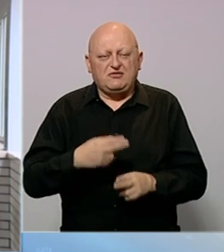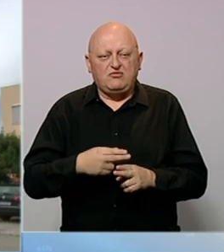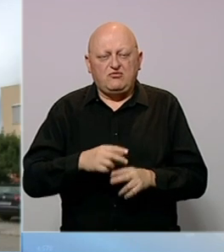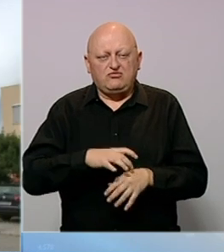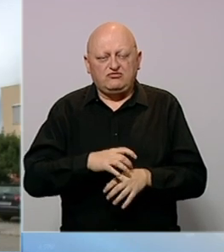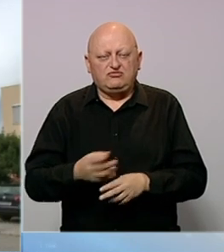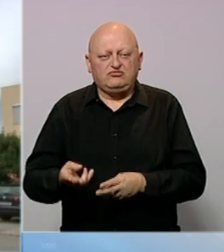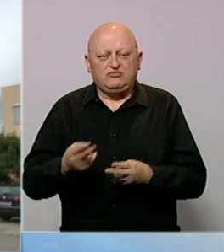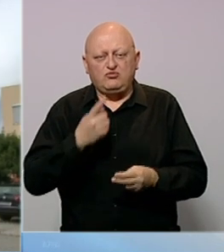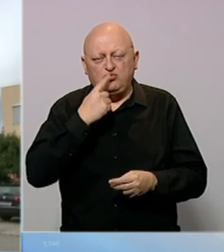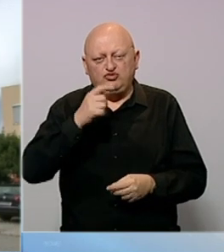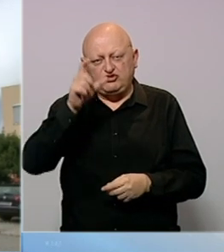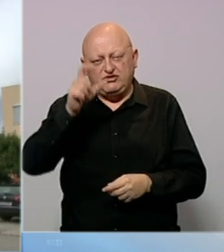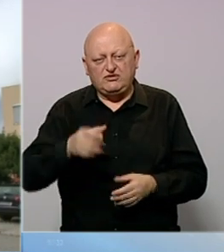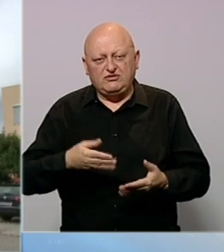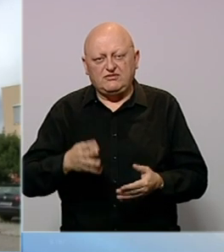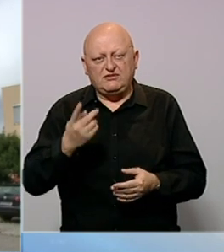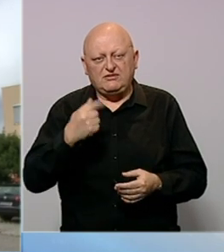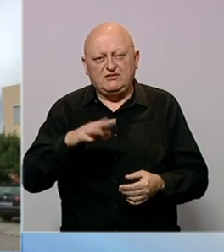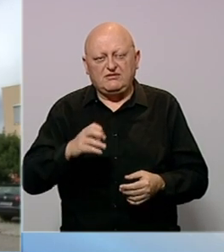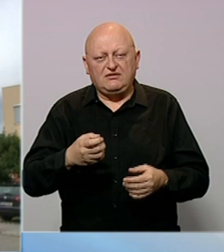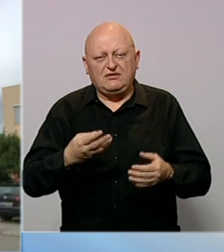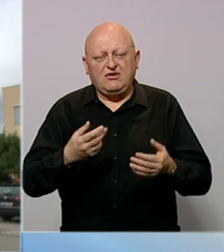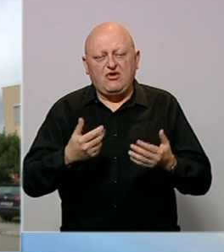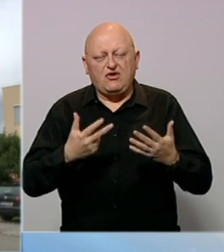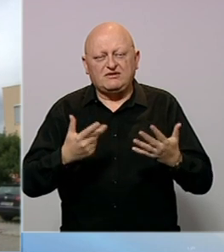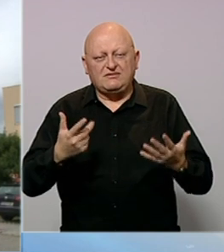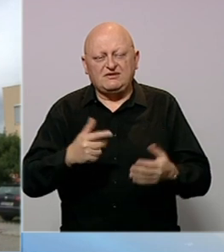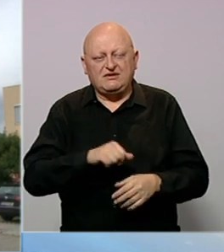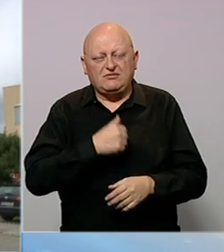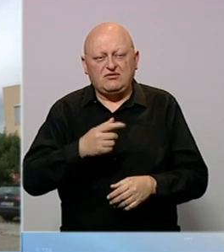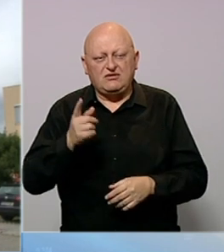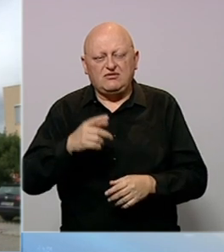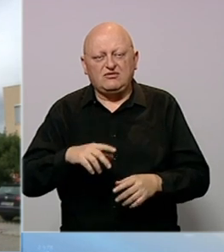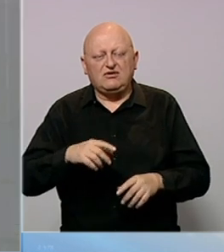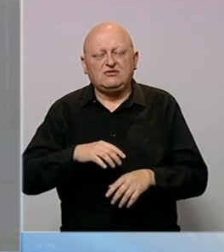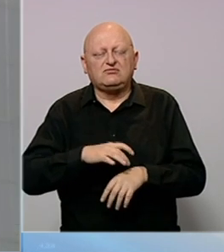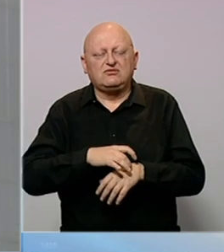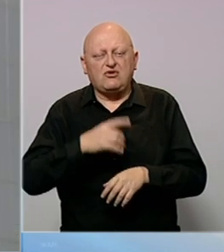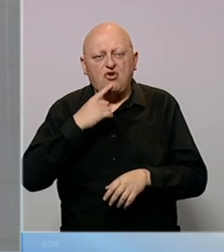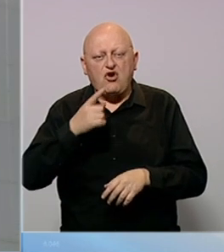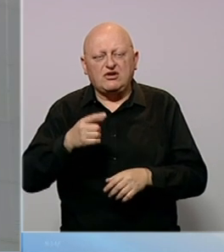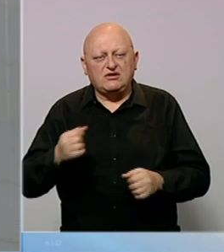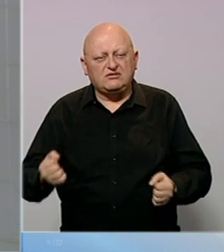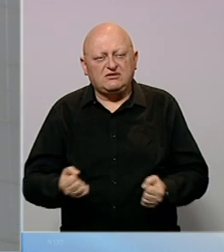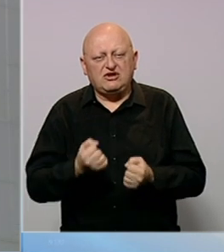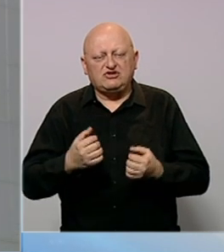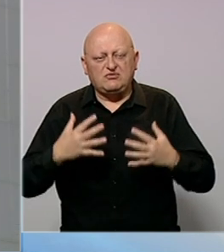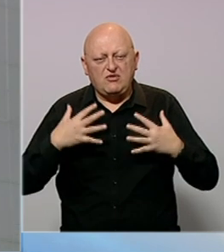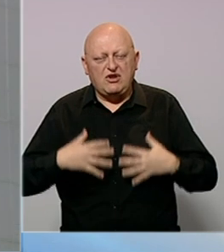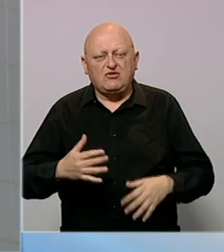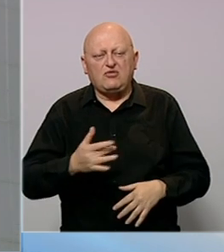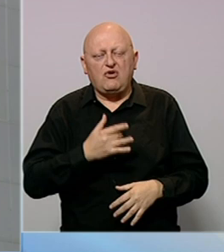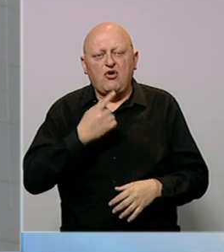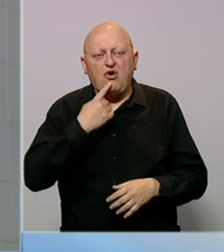i muška osoba rođen 1987. godine na klinici za neurokirurgiju. Kod njega je također riječ o teškim tjelesnim